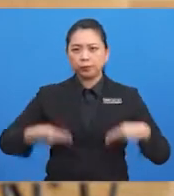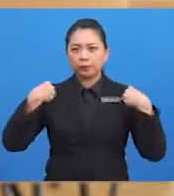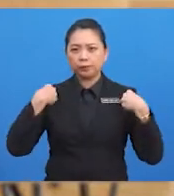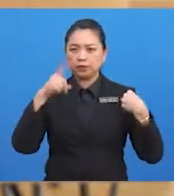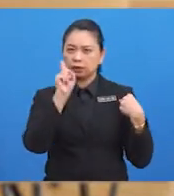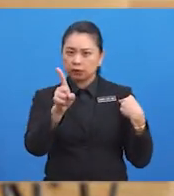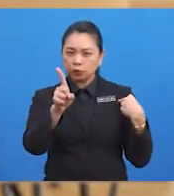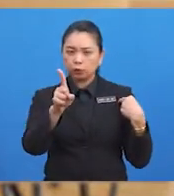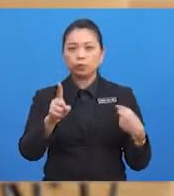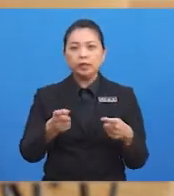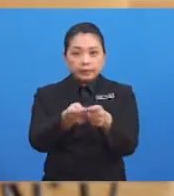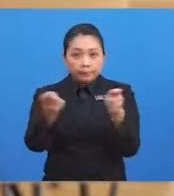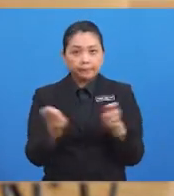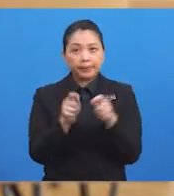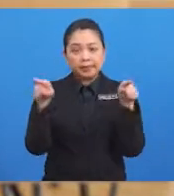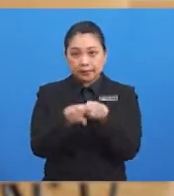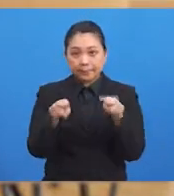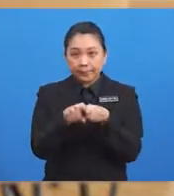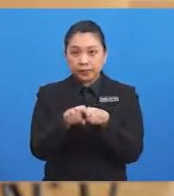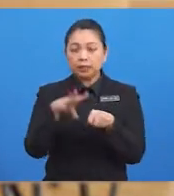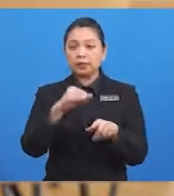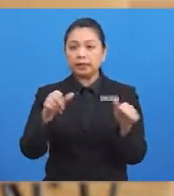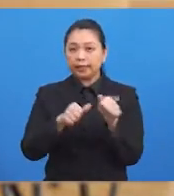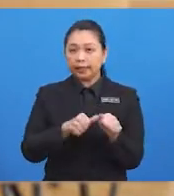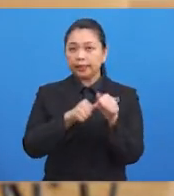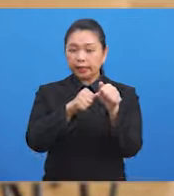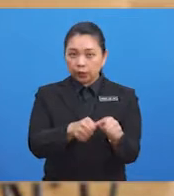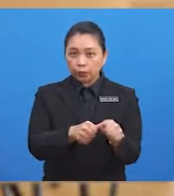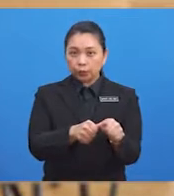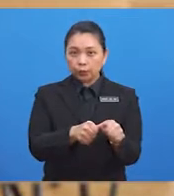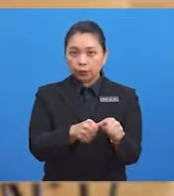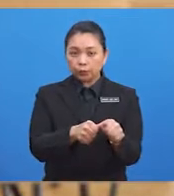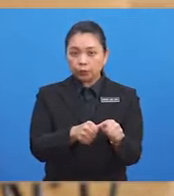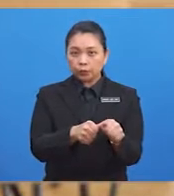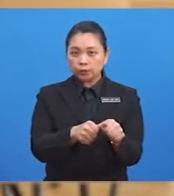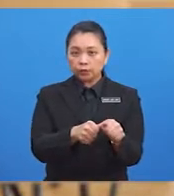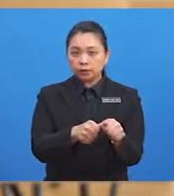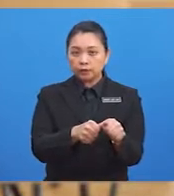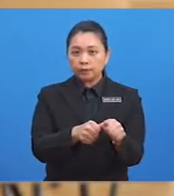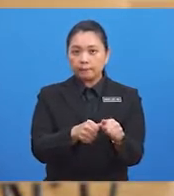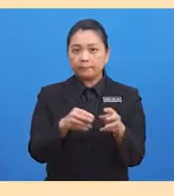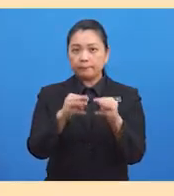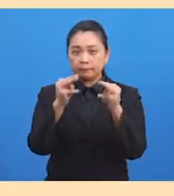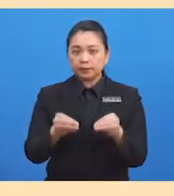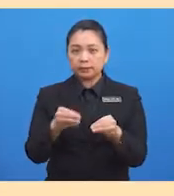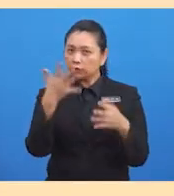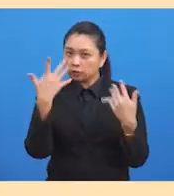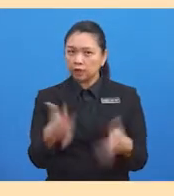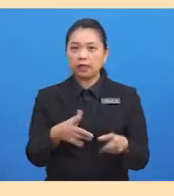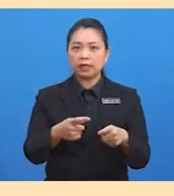serta mengikuti aturan masyarakat tersebut yang telah ditetapkan bersama.